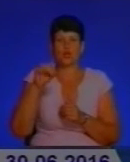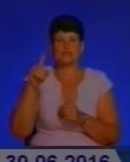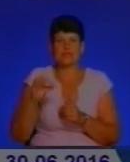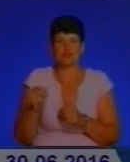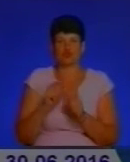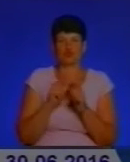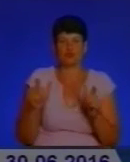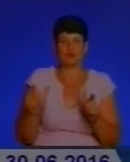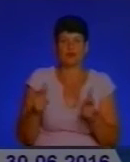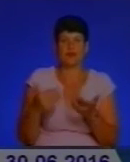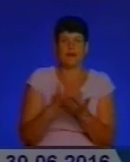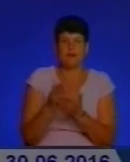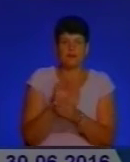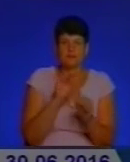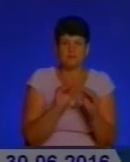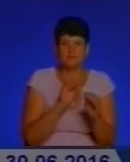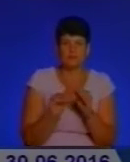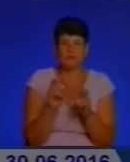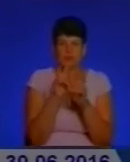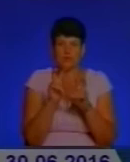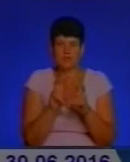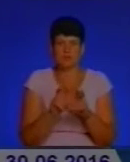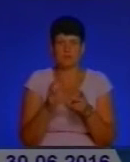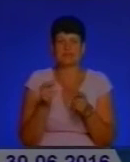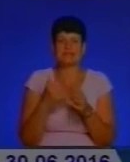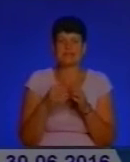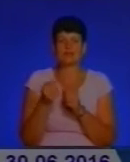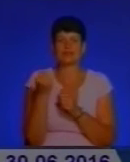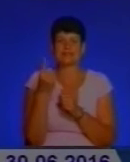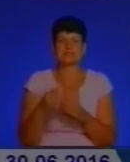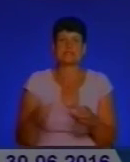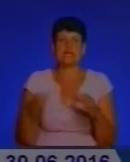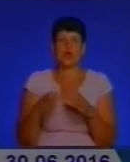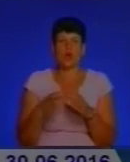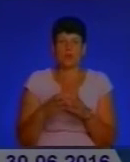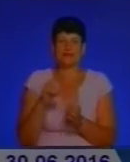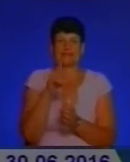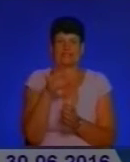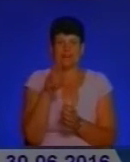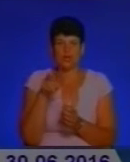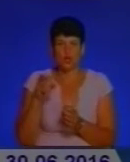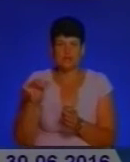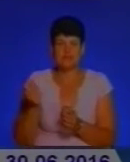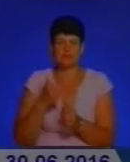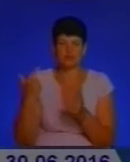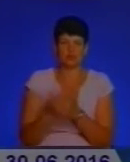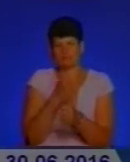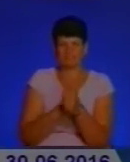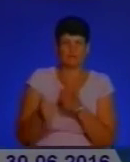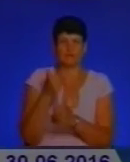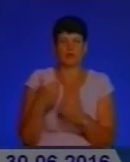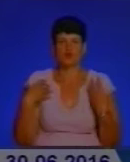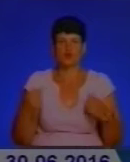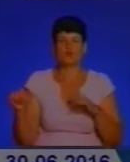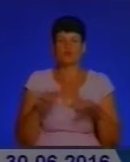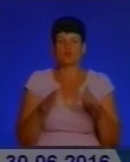складання картограм, дослідження геологічних порід. Серед 11 команд Залозецька знову у лідерах. Здоровий спосіб життя, застосування